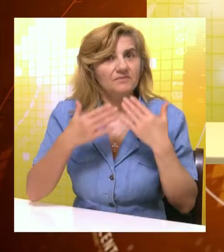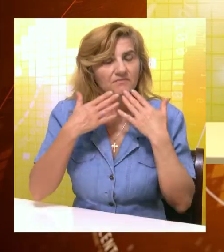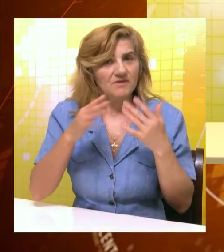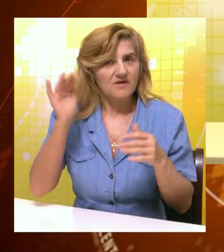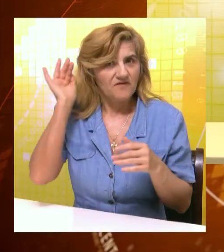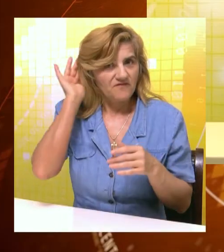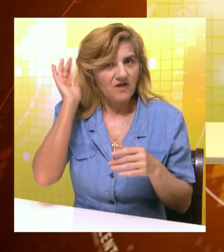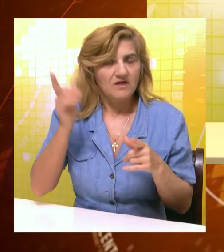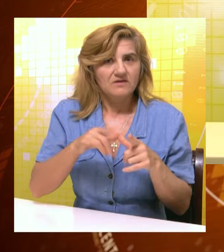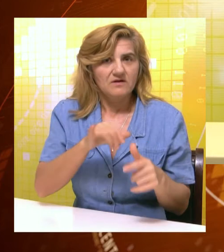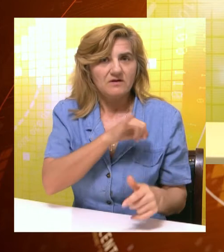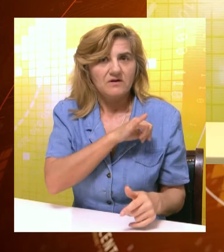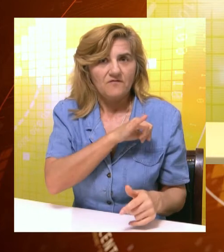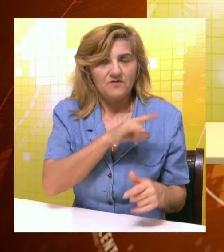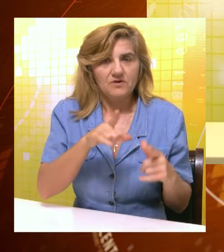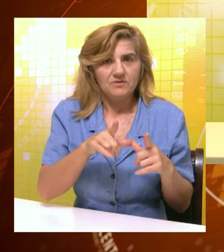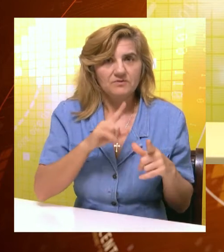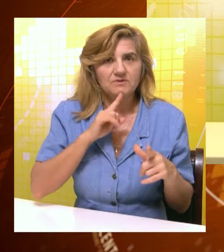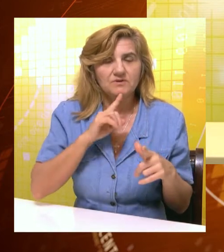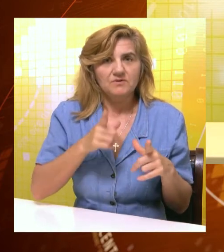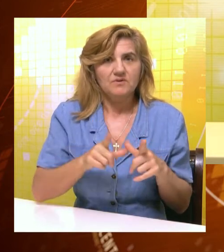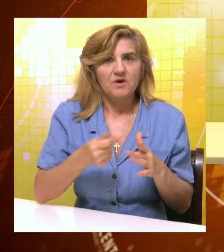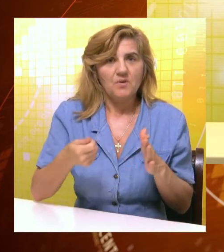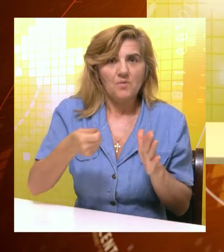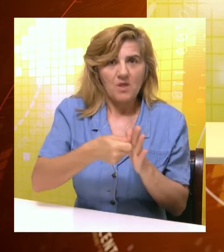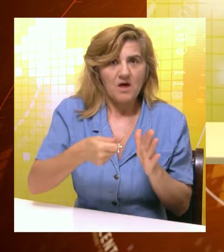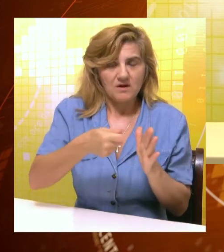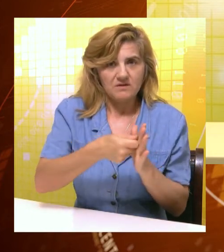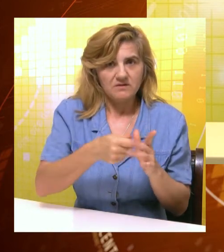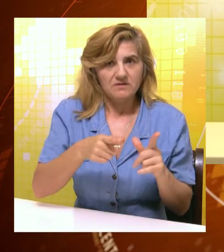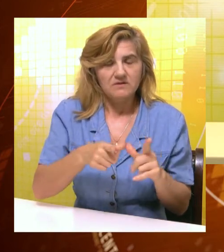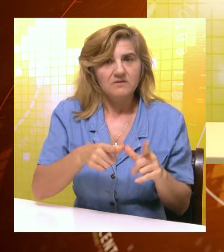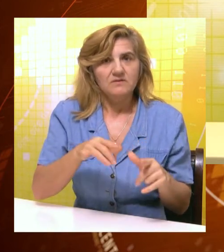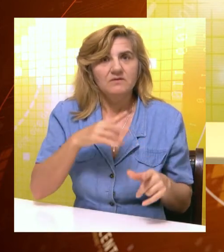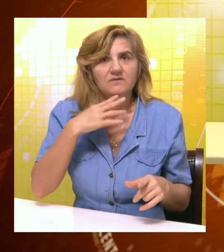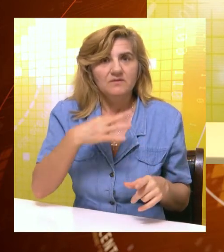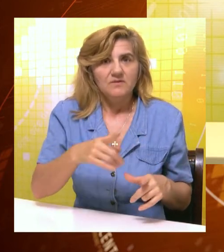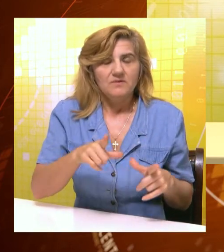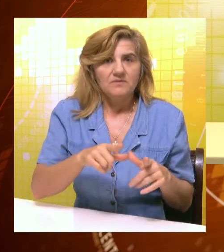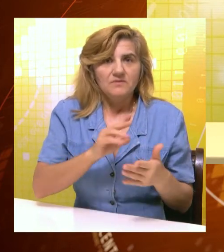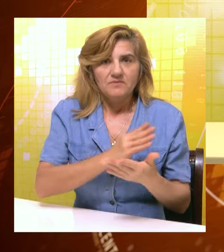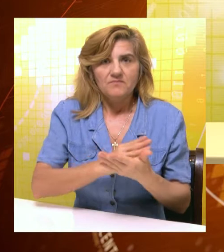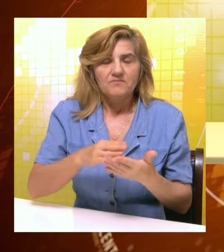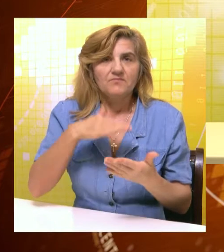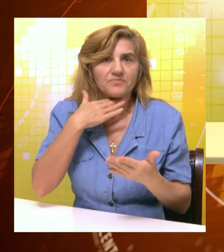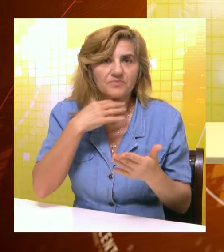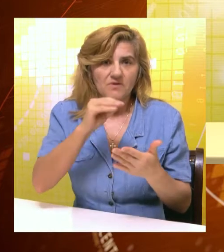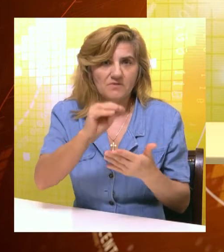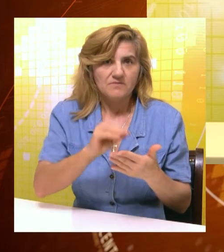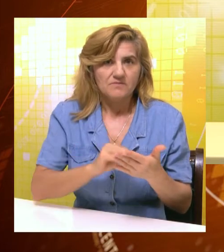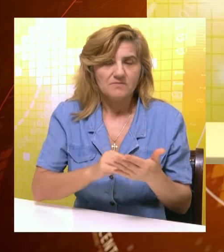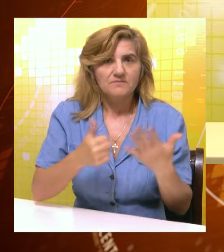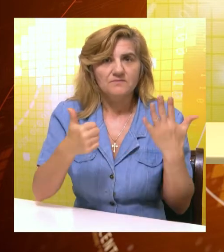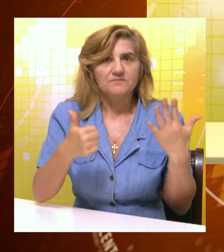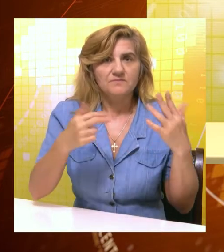Zahvaljujući vladi Autonomne pokrajine Vojvodine i Upravi za kapitalna ulaganja, Autonomne pokrajine Vojvodine, popunjenost kapaciteta